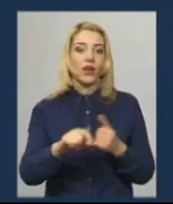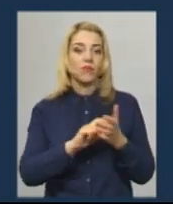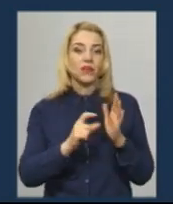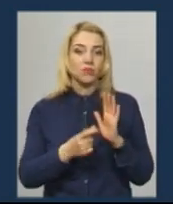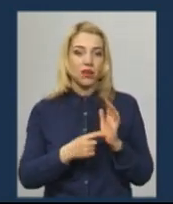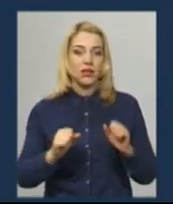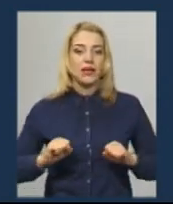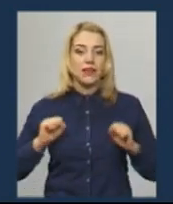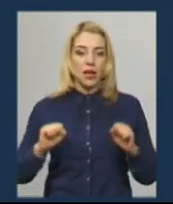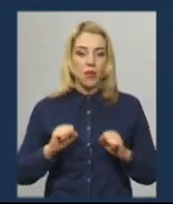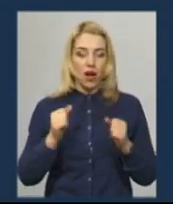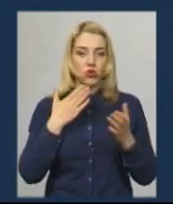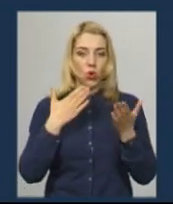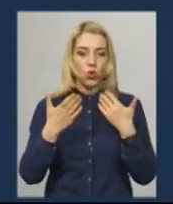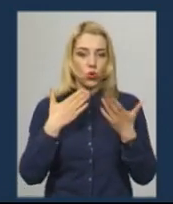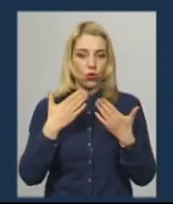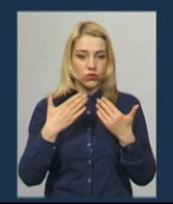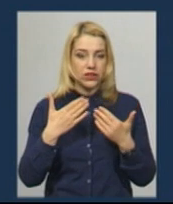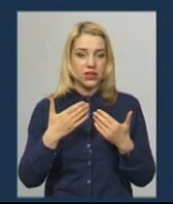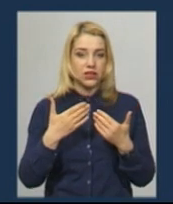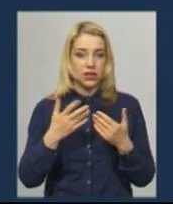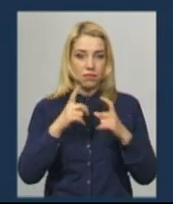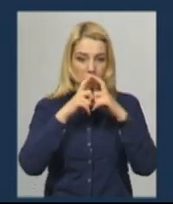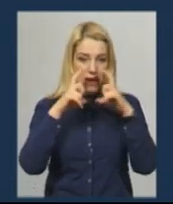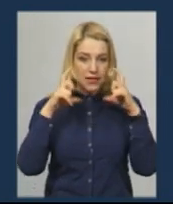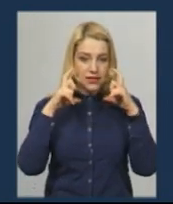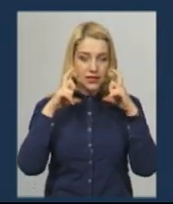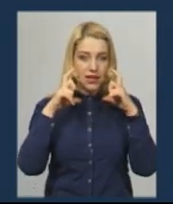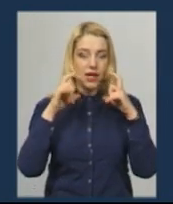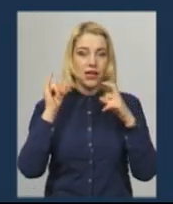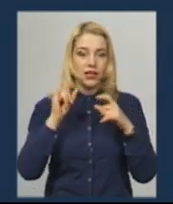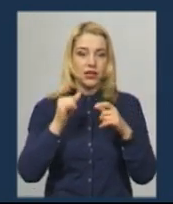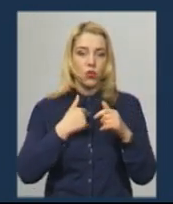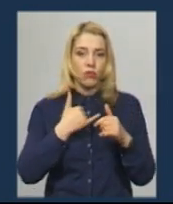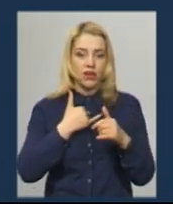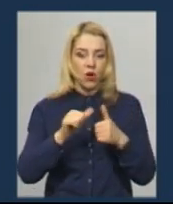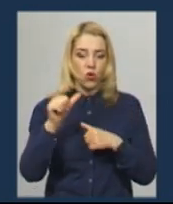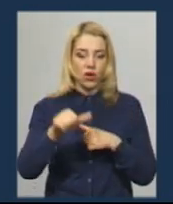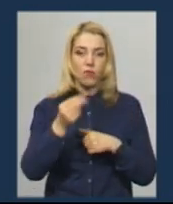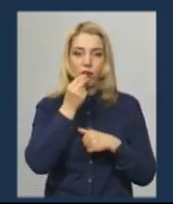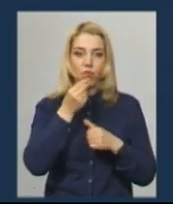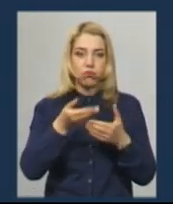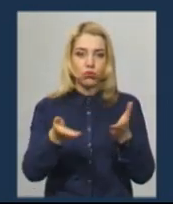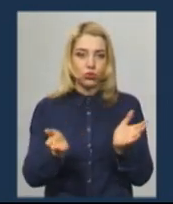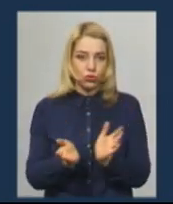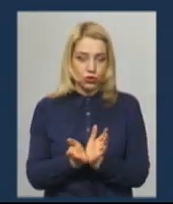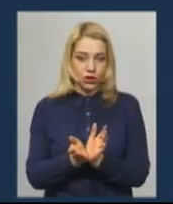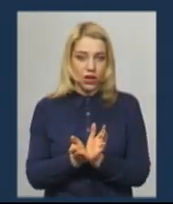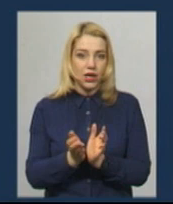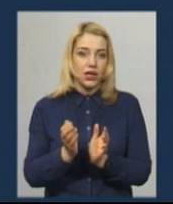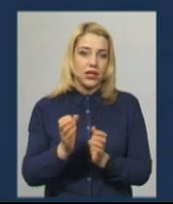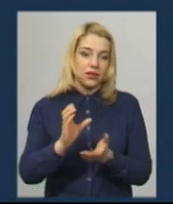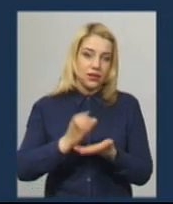намагаюся контактувати з рідними в масці, і в мене окремий посуд для споживання їжі, і ми